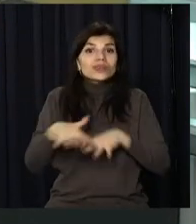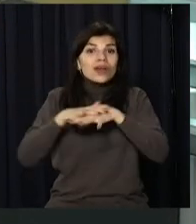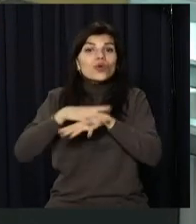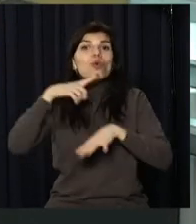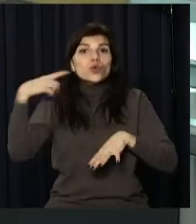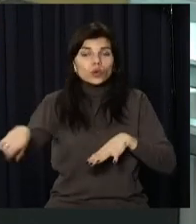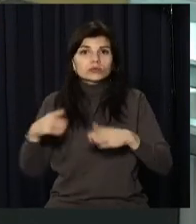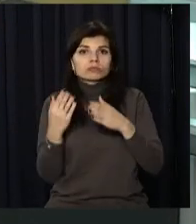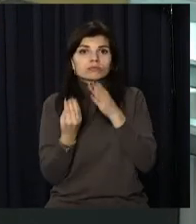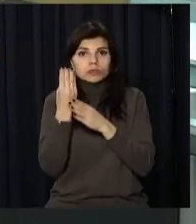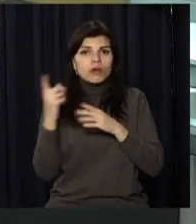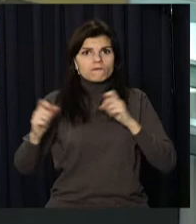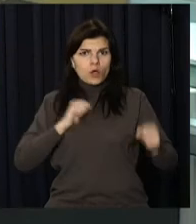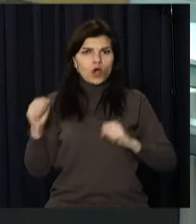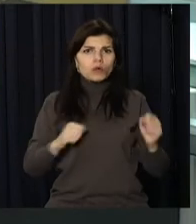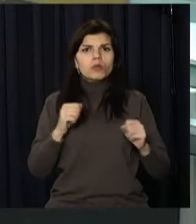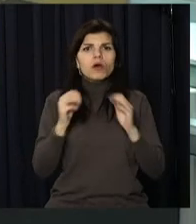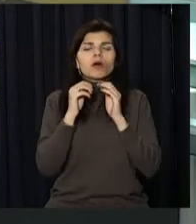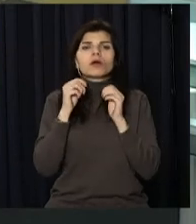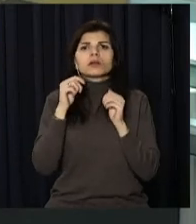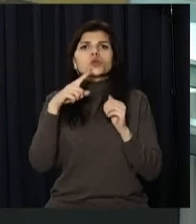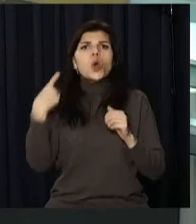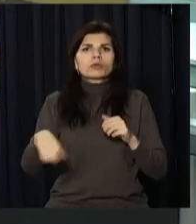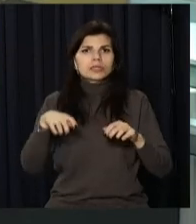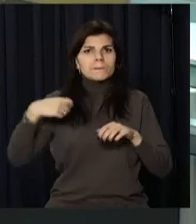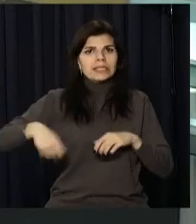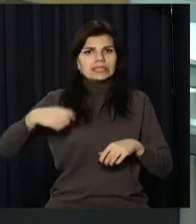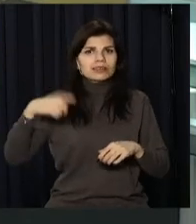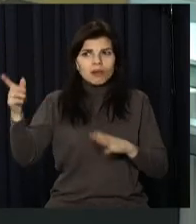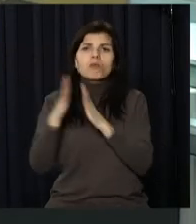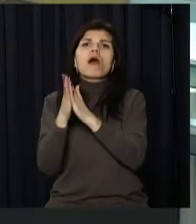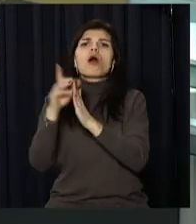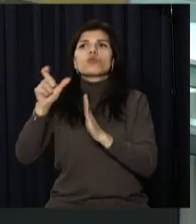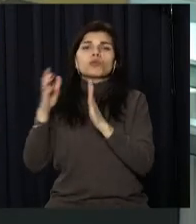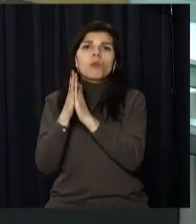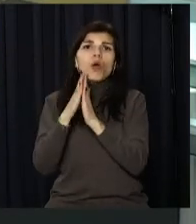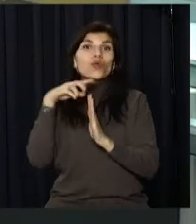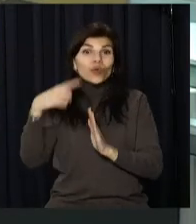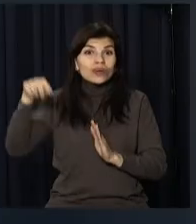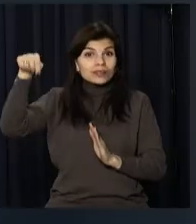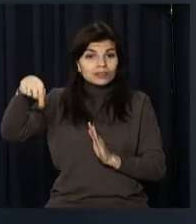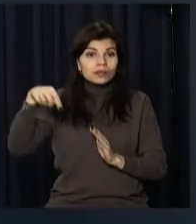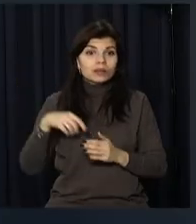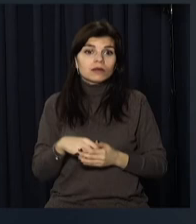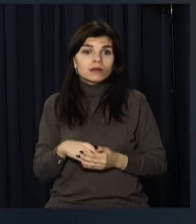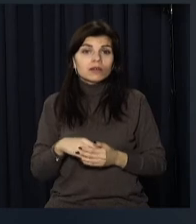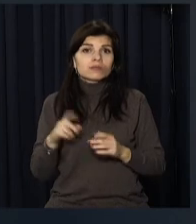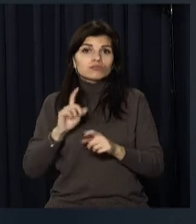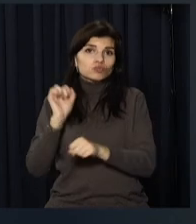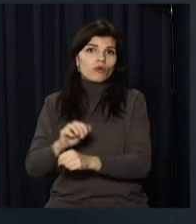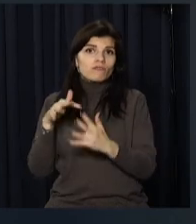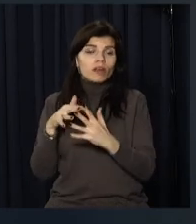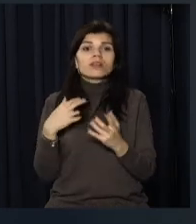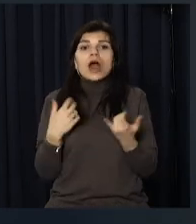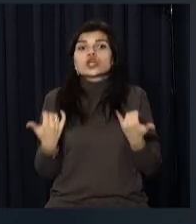Обурені діями президента Росія, моляться за єдність та благають припинити цю війну. Ну а сьогодні я